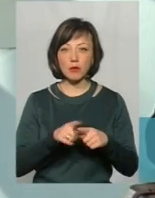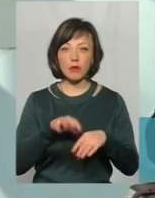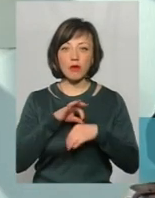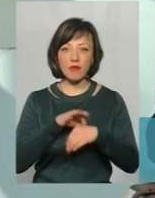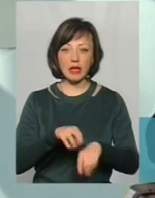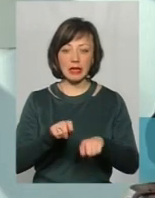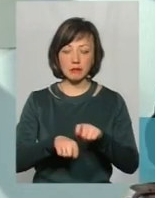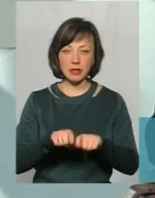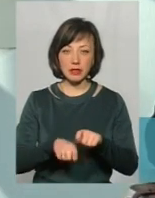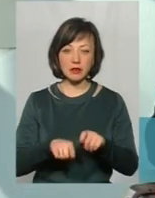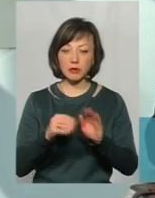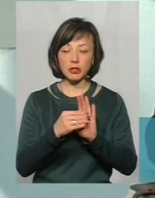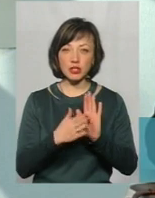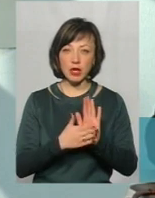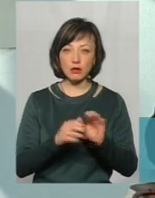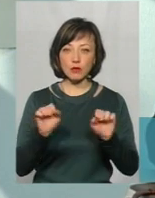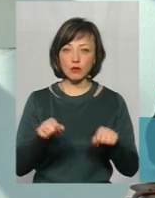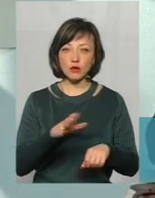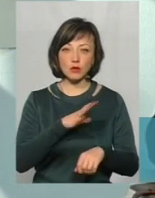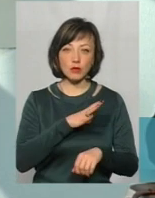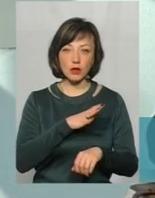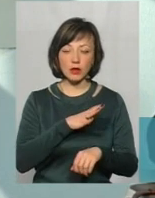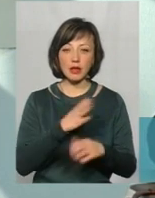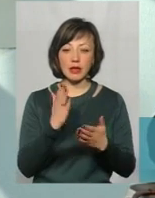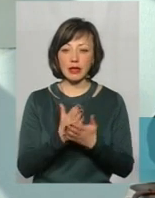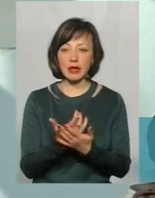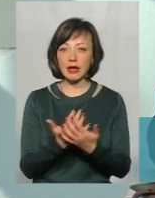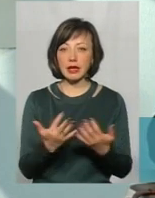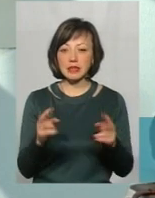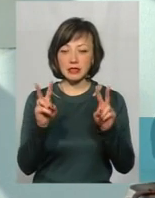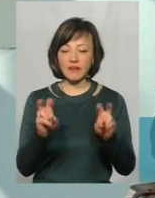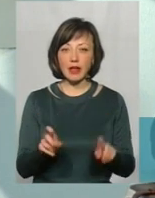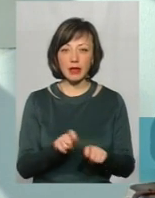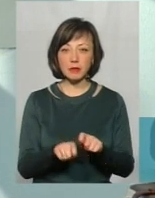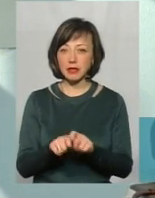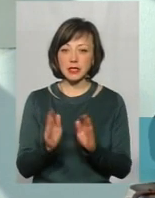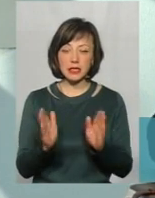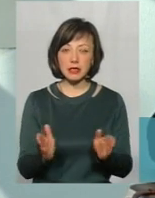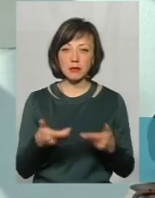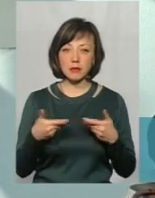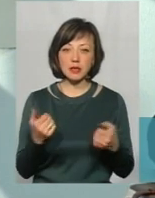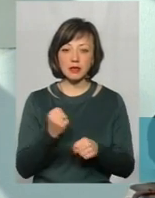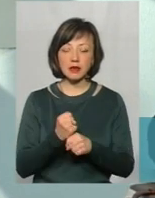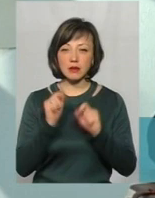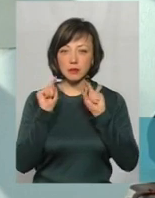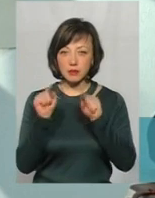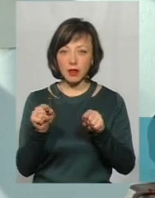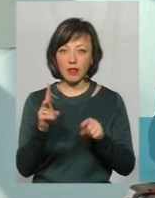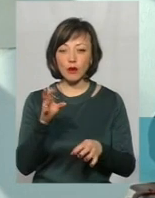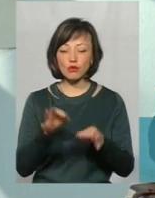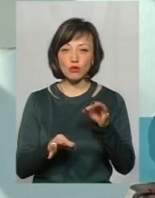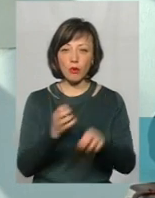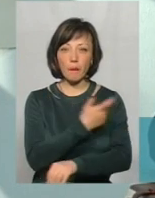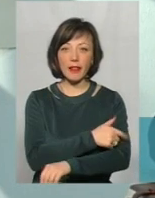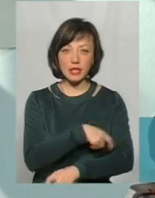призначена, вона може бути призначена, просто є різні види експертиз, не тільки ми зараз просто робимо більший акцент на судово